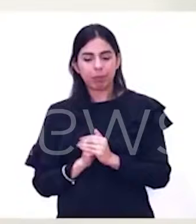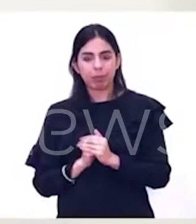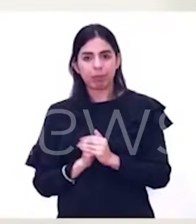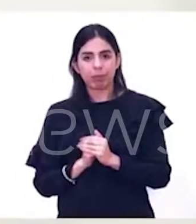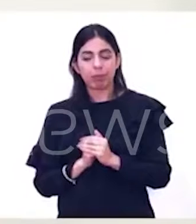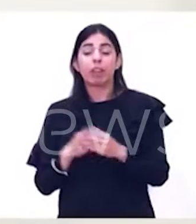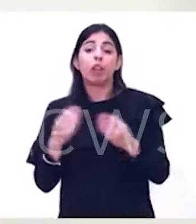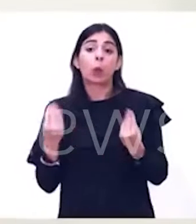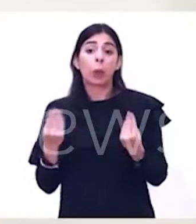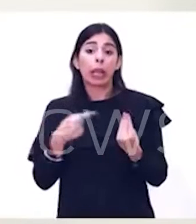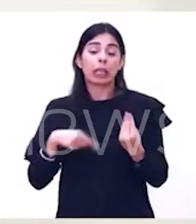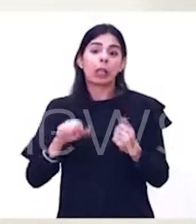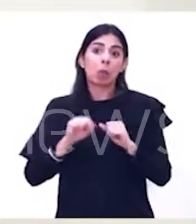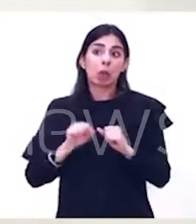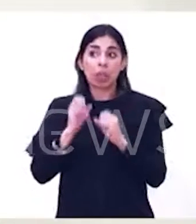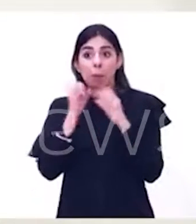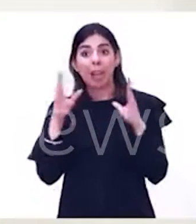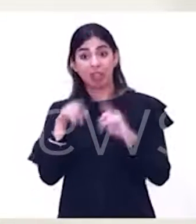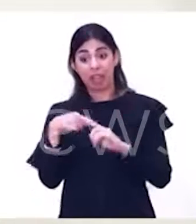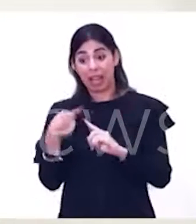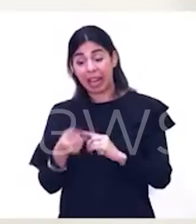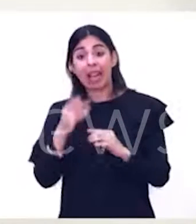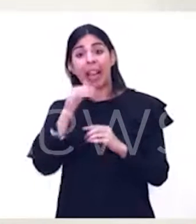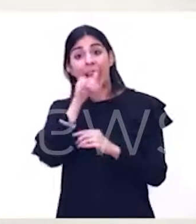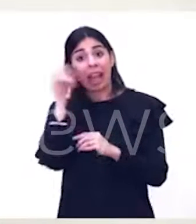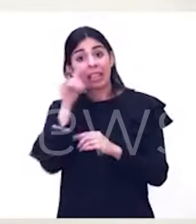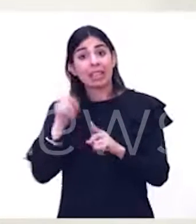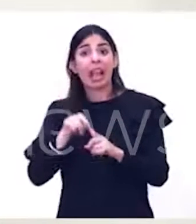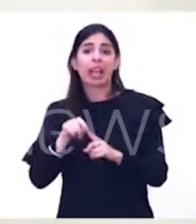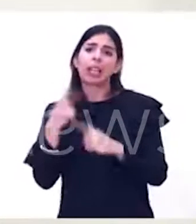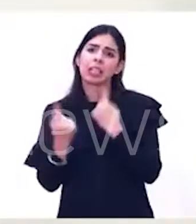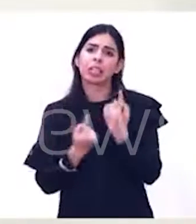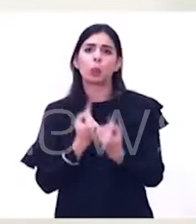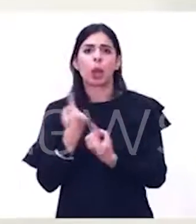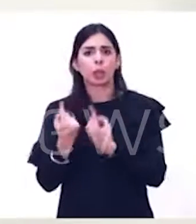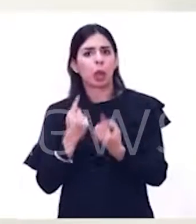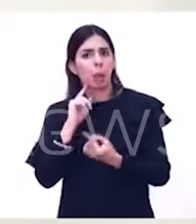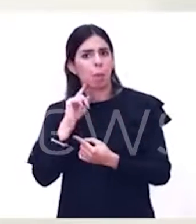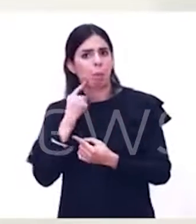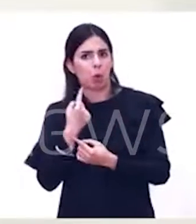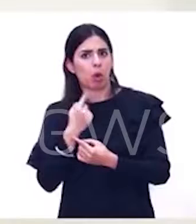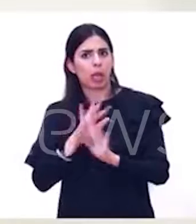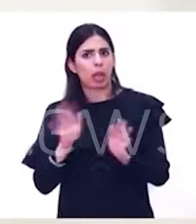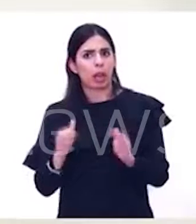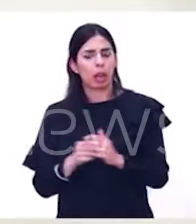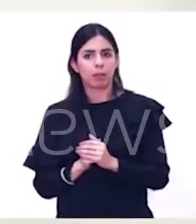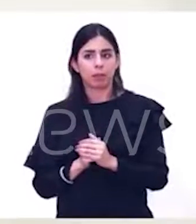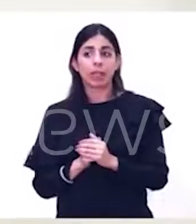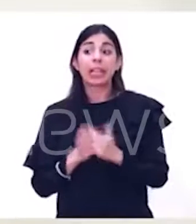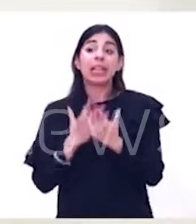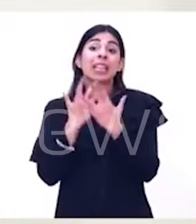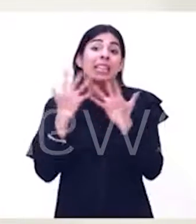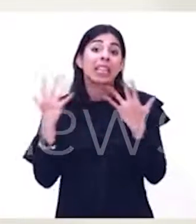aspettare una situazione relativamente buona, naturalmente